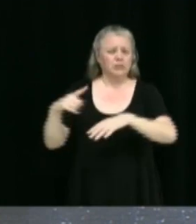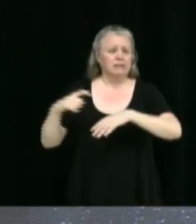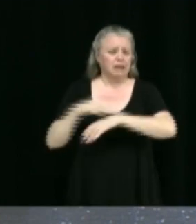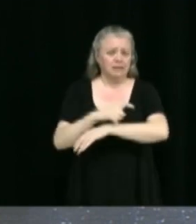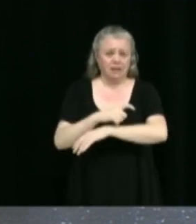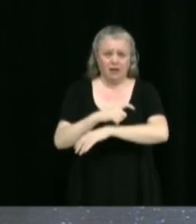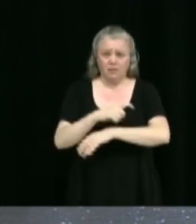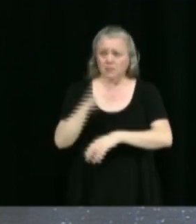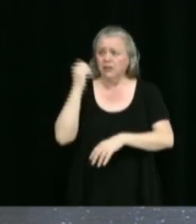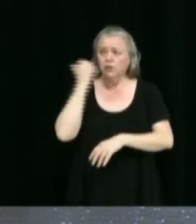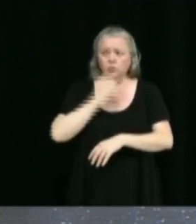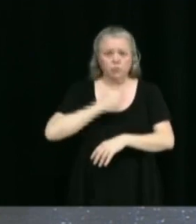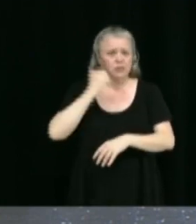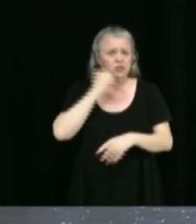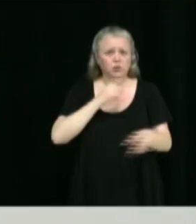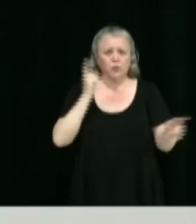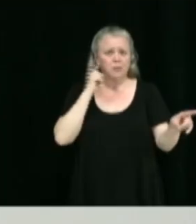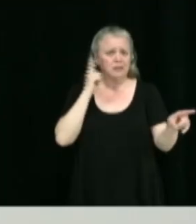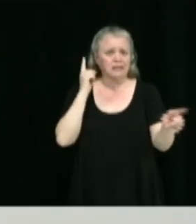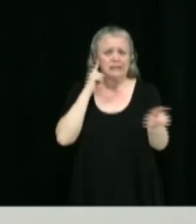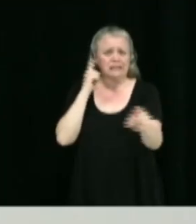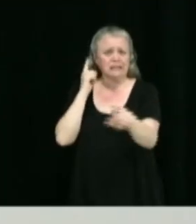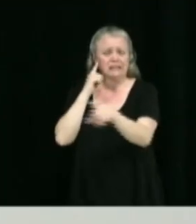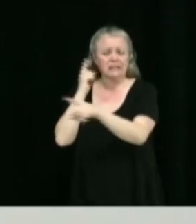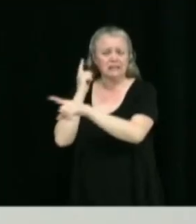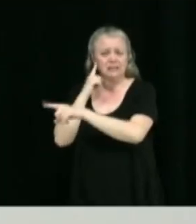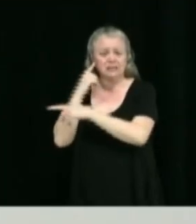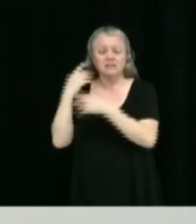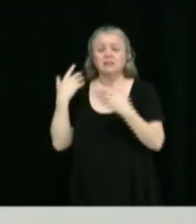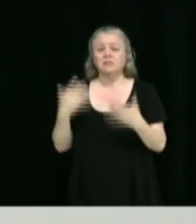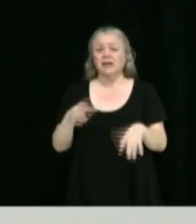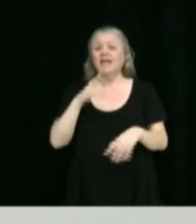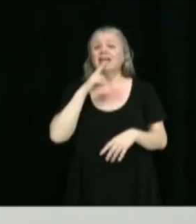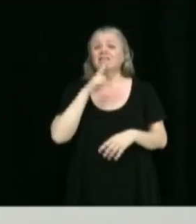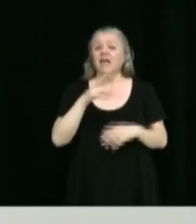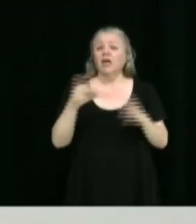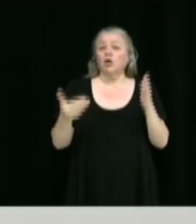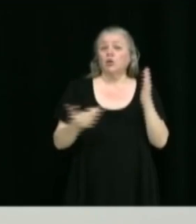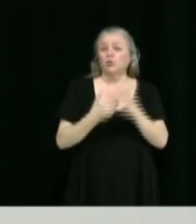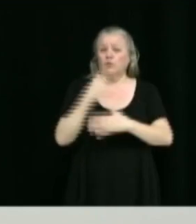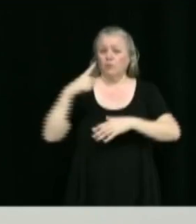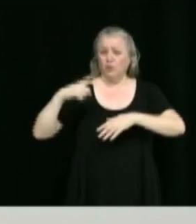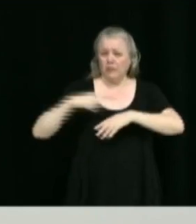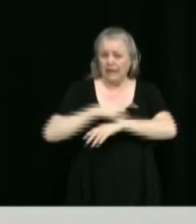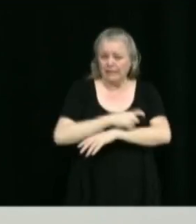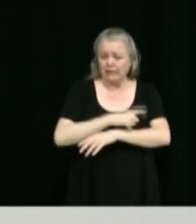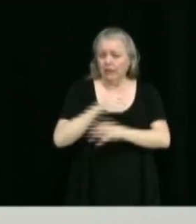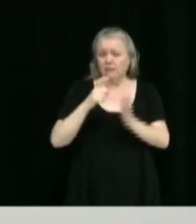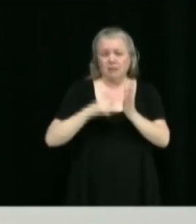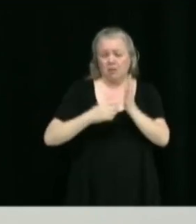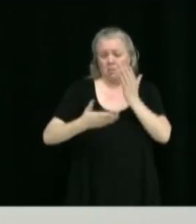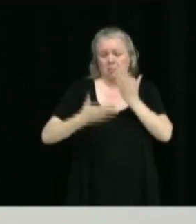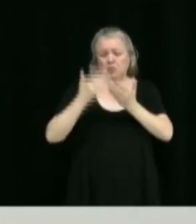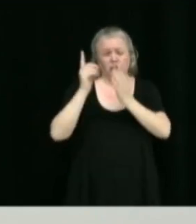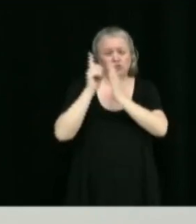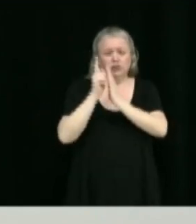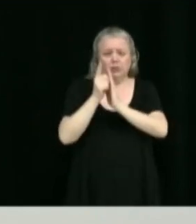à tous les jours. On découvre de nouveaux cancers. Il y un diagnostic qui est posé quasiment à toutes les minutes